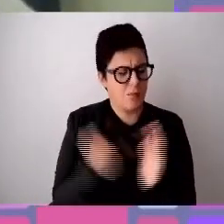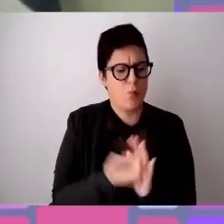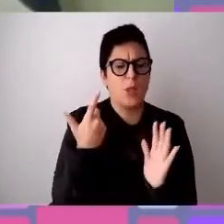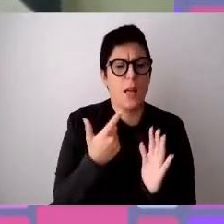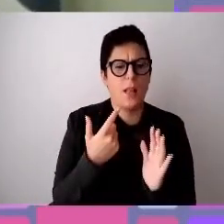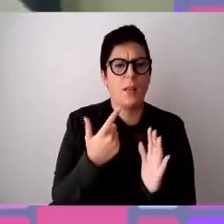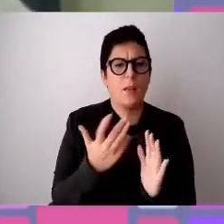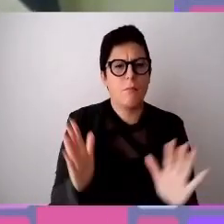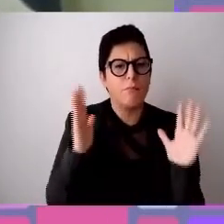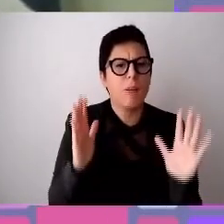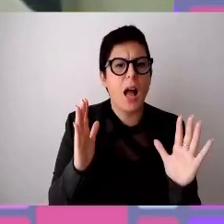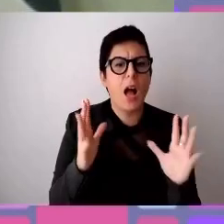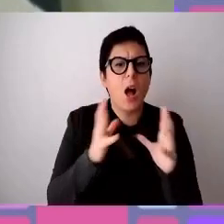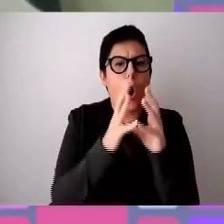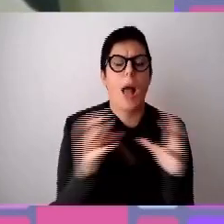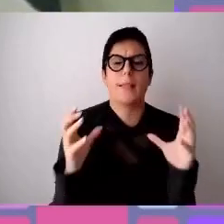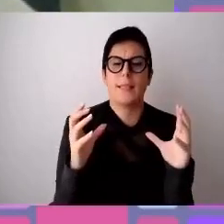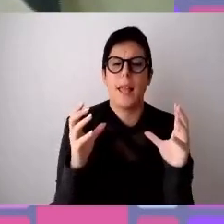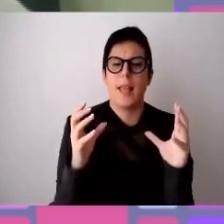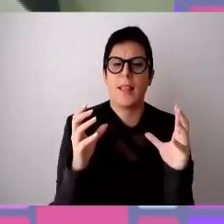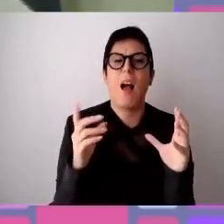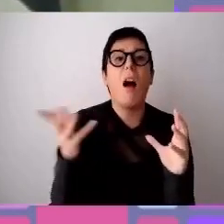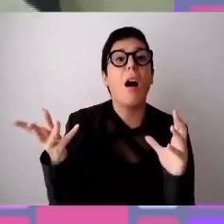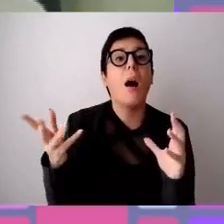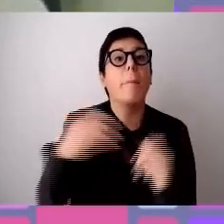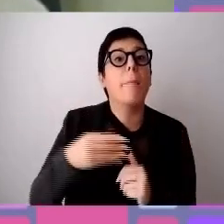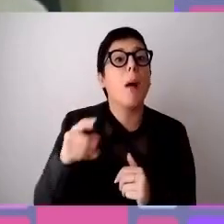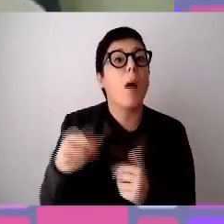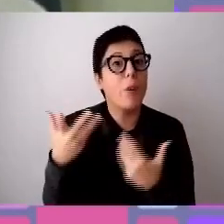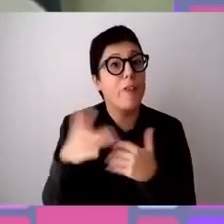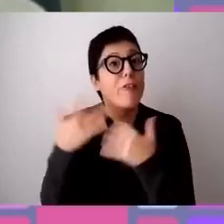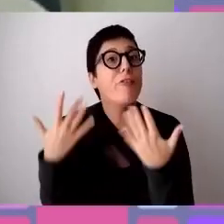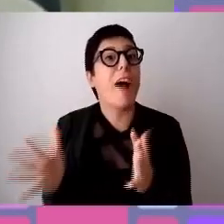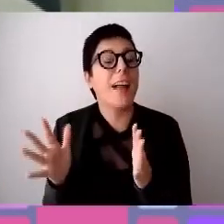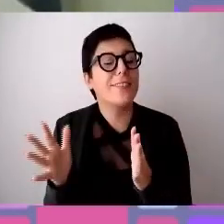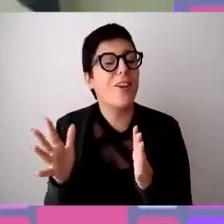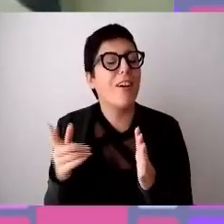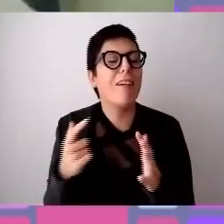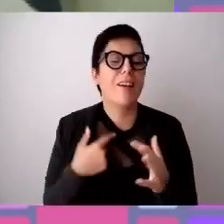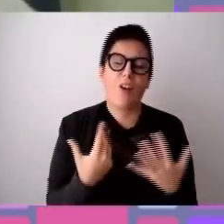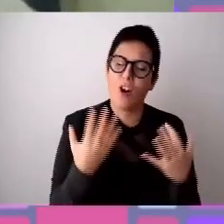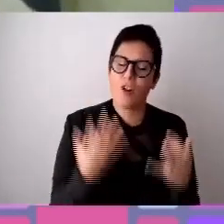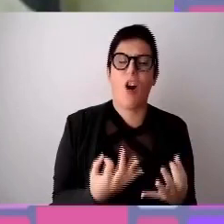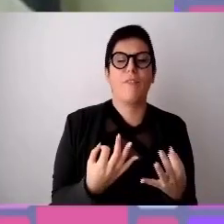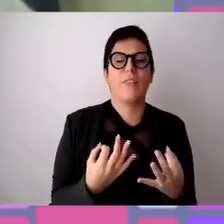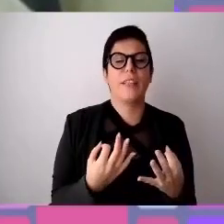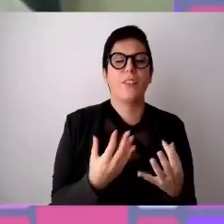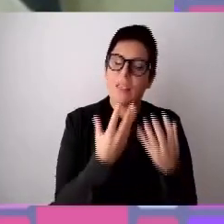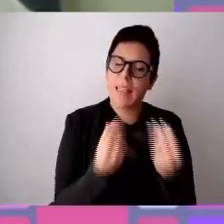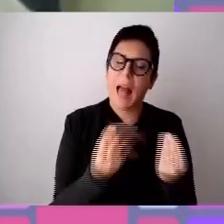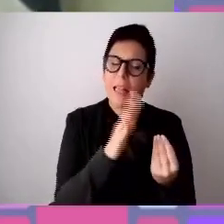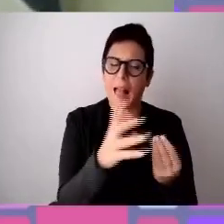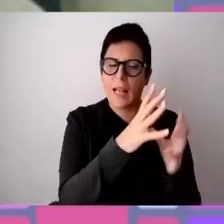ma è un'azienda, è un'organizzazione. Se l'ha fatto Manpower Group io sono convinto che questo lo possano fare tante